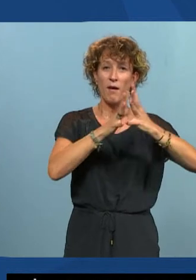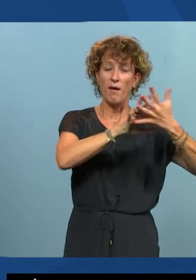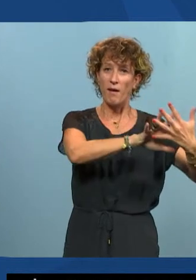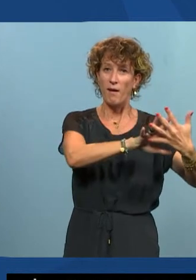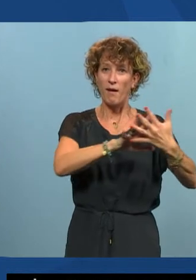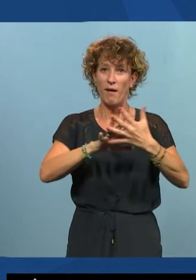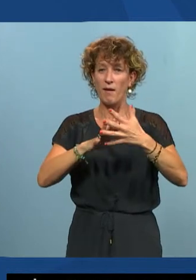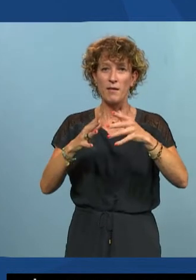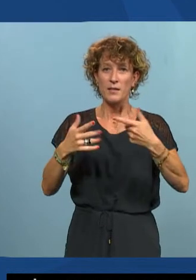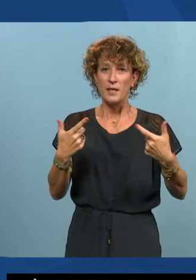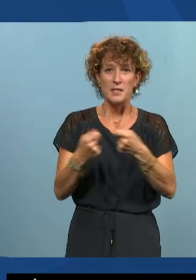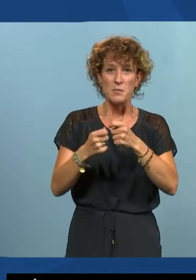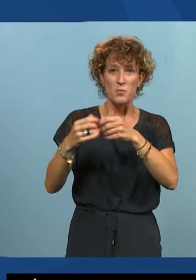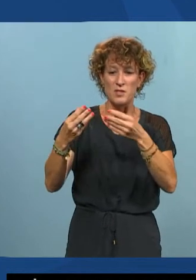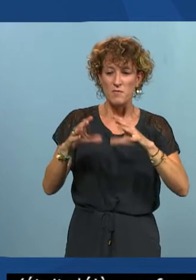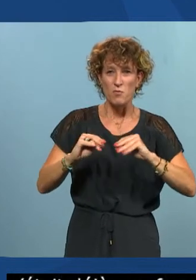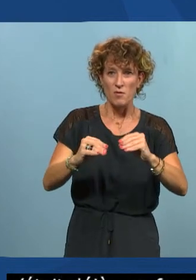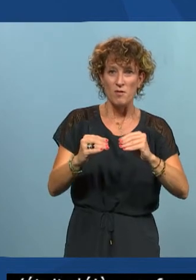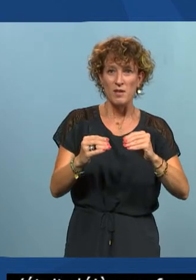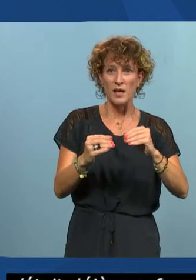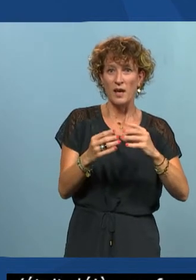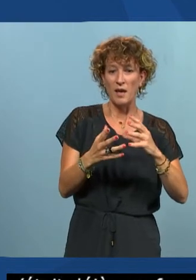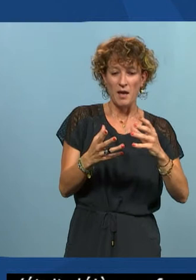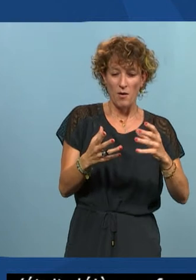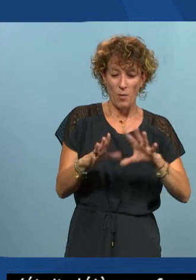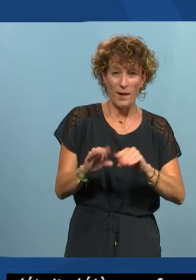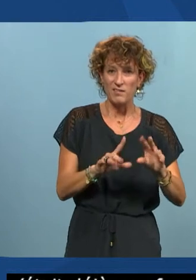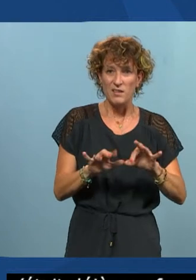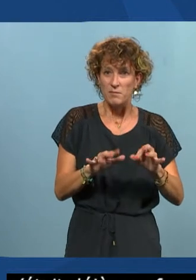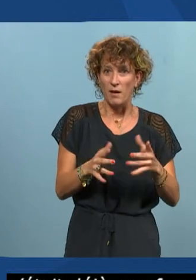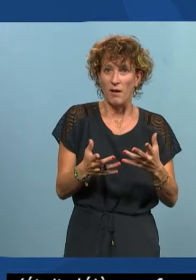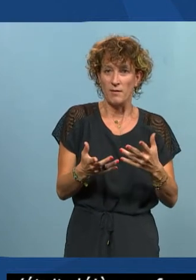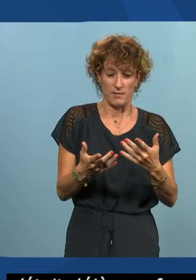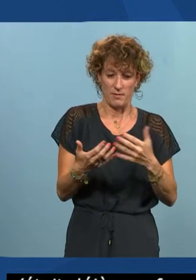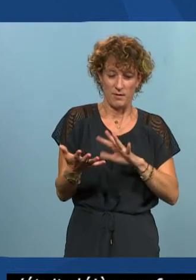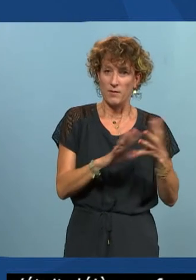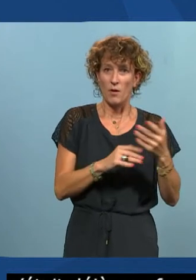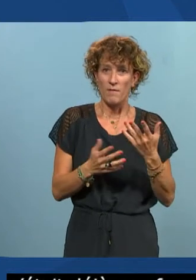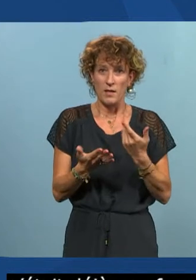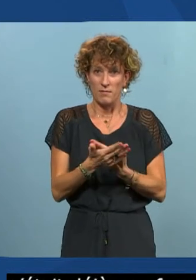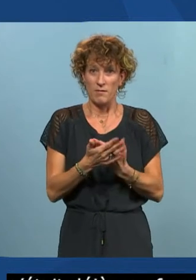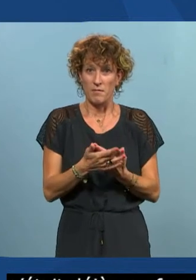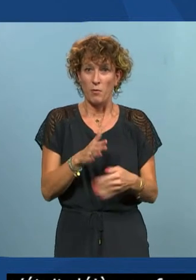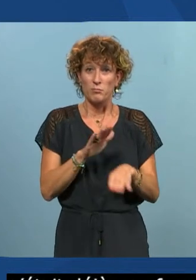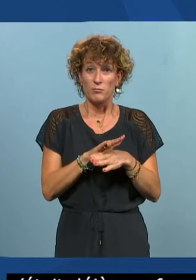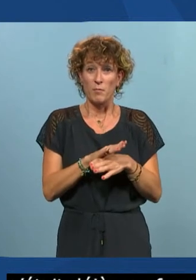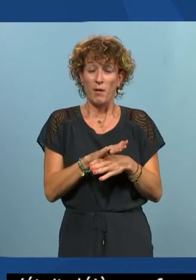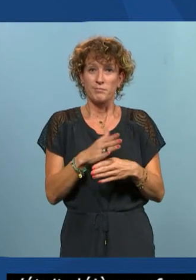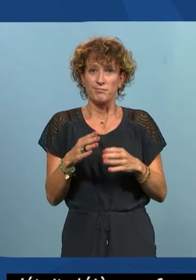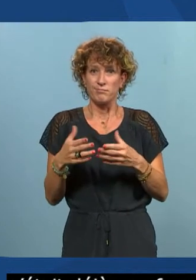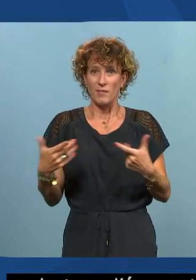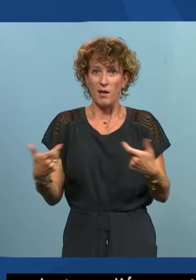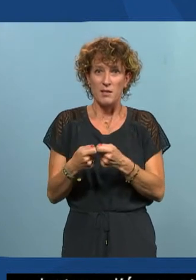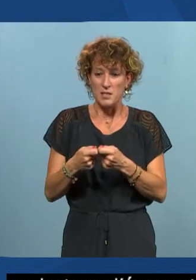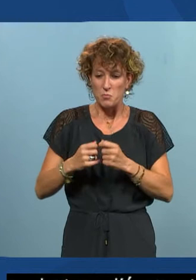à voir apparaître des nouvelles difficultés. Donc, finalement, c'est une espèce de courbe en parabole. On a commencé avec un dispositif qui était